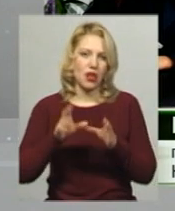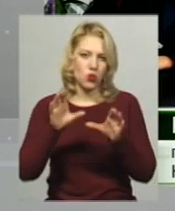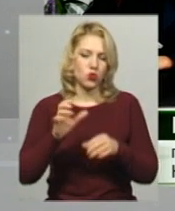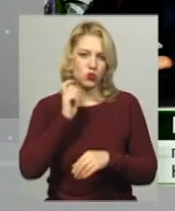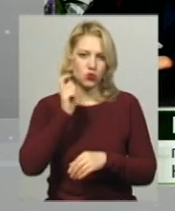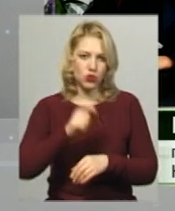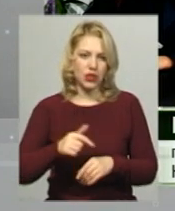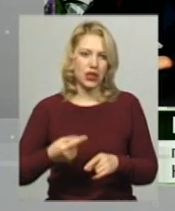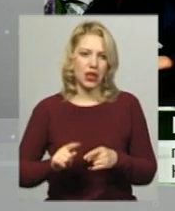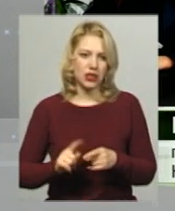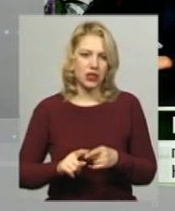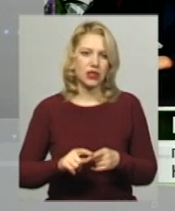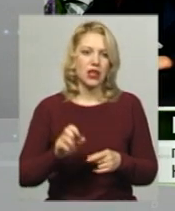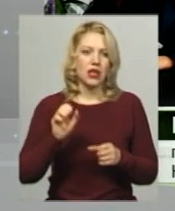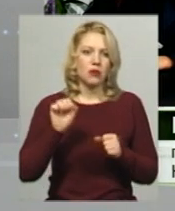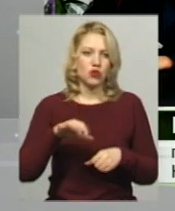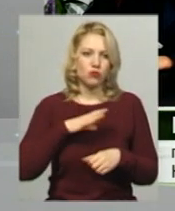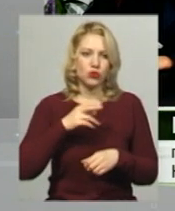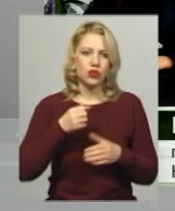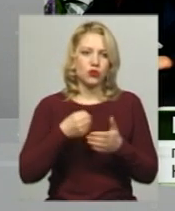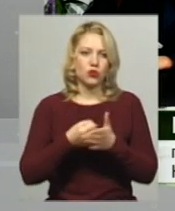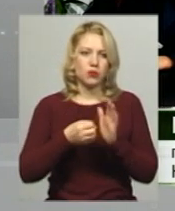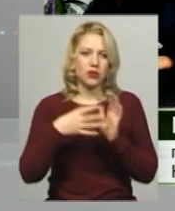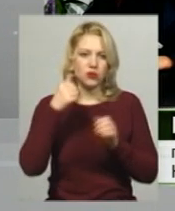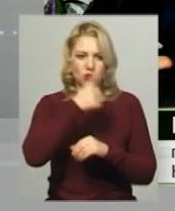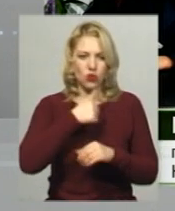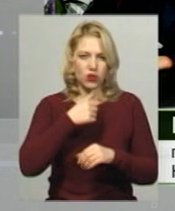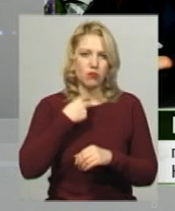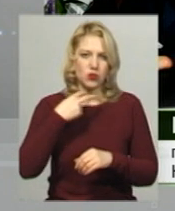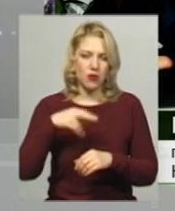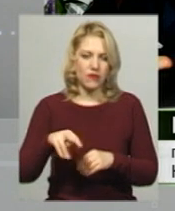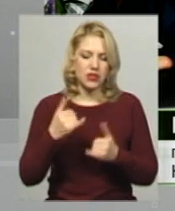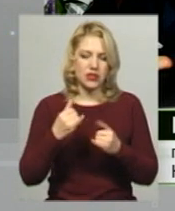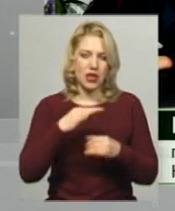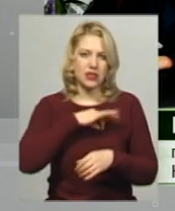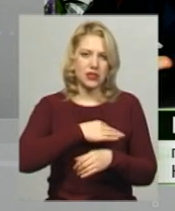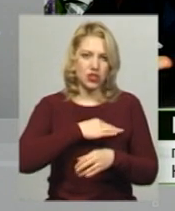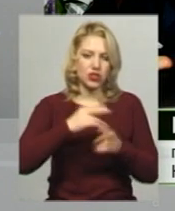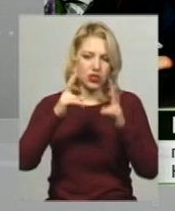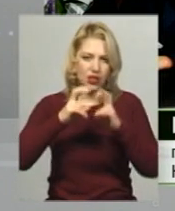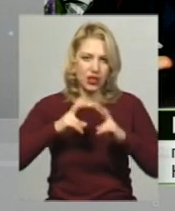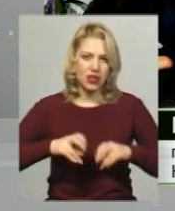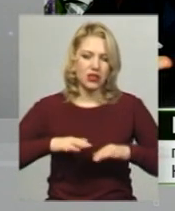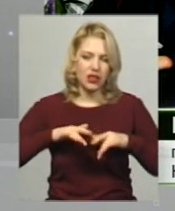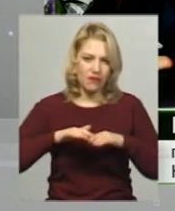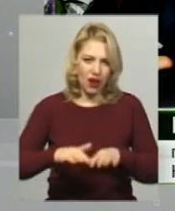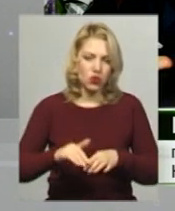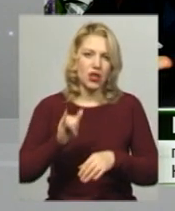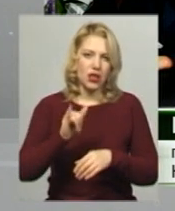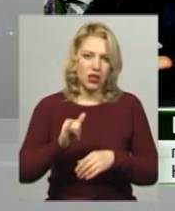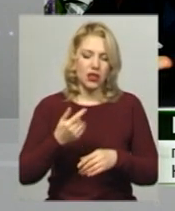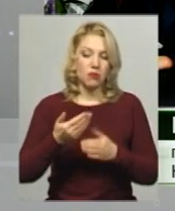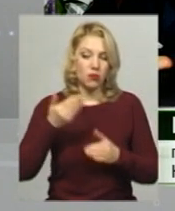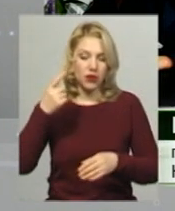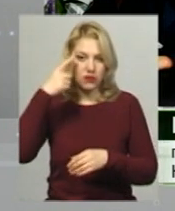згорожує до 15 років призвалення волі. Наразі слідчі дії тривають. Попередньо відомо, що вбивство